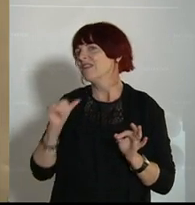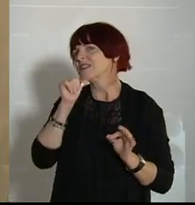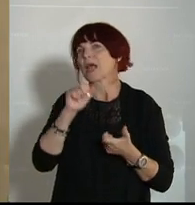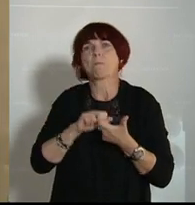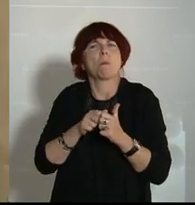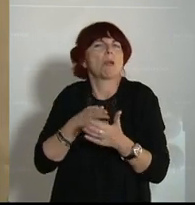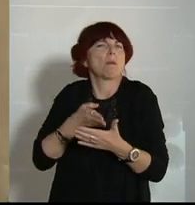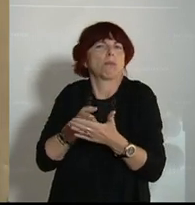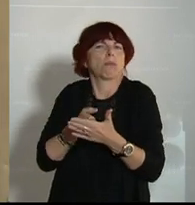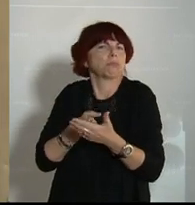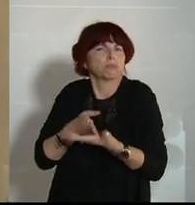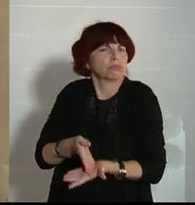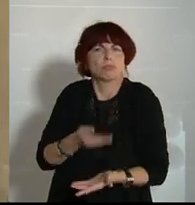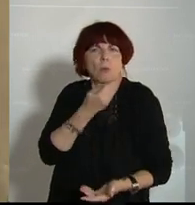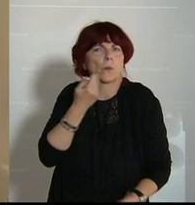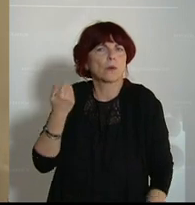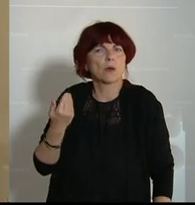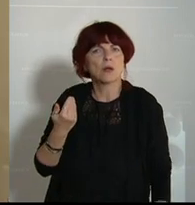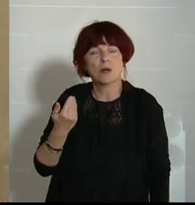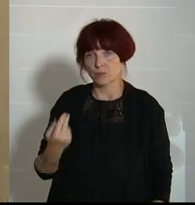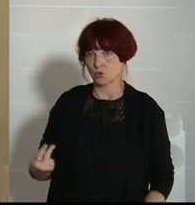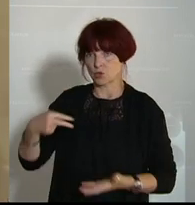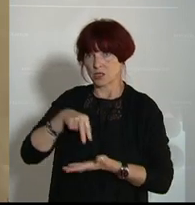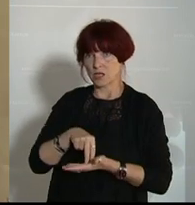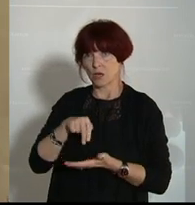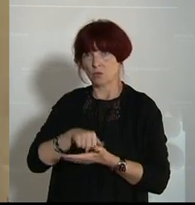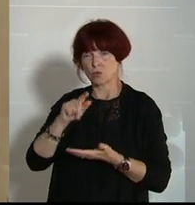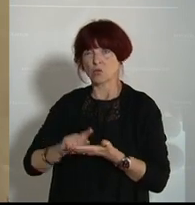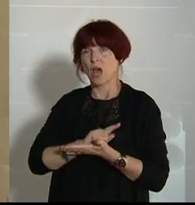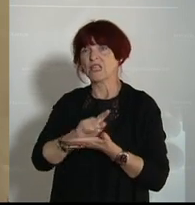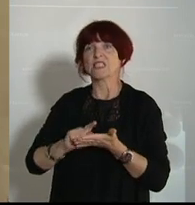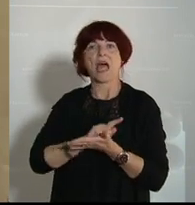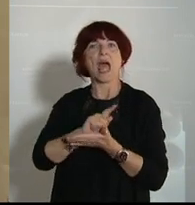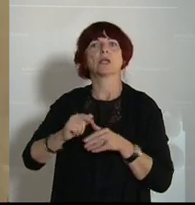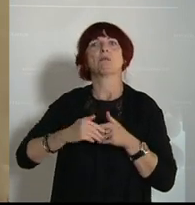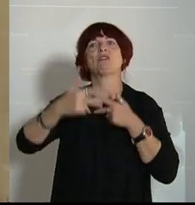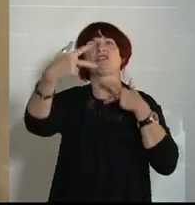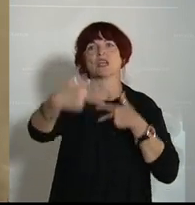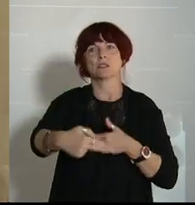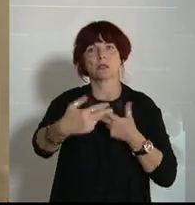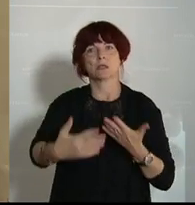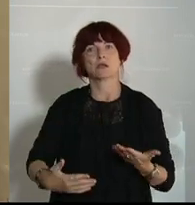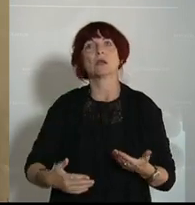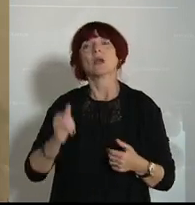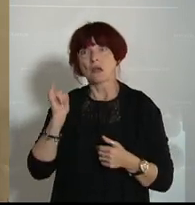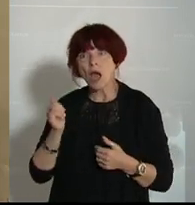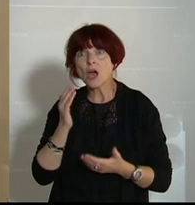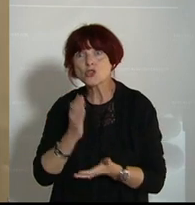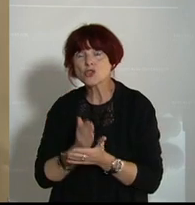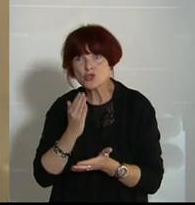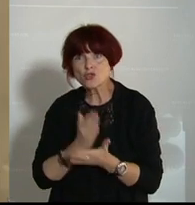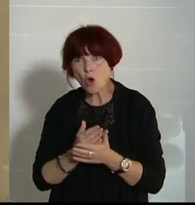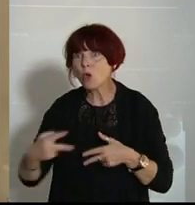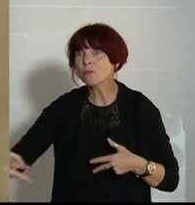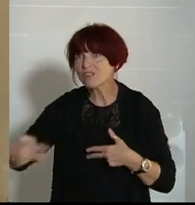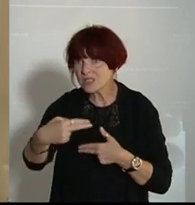Ich meine, Sie stellen sich heute hin und sagen, das muss zeitlich befristet sein. Aber das ist zeitlich befristet, das hat die